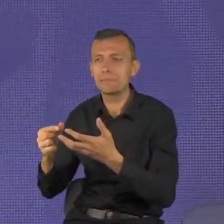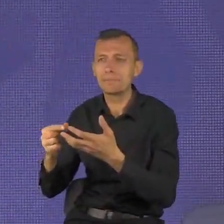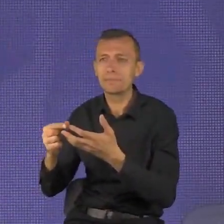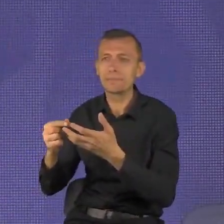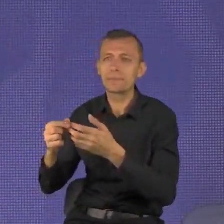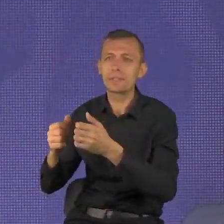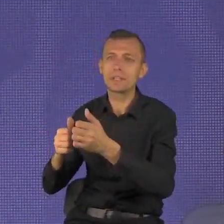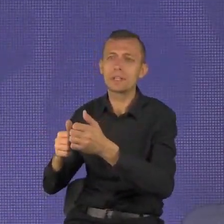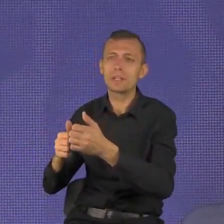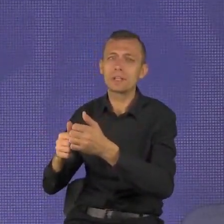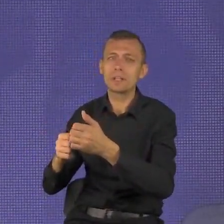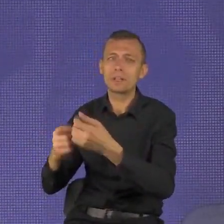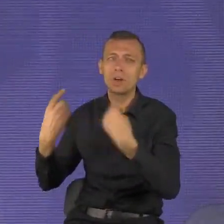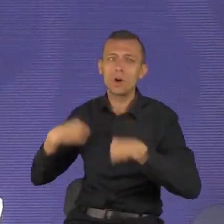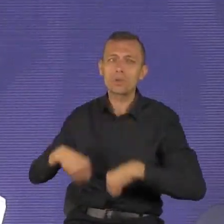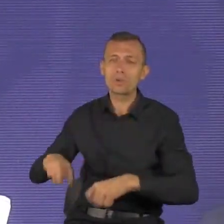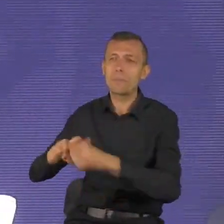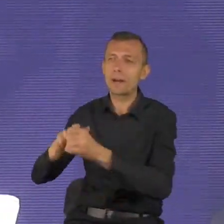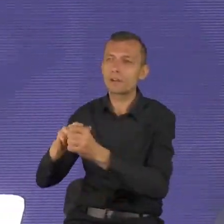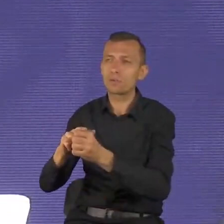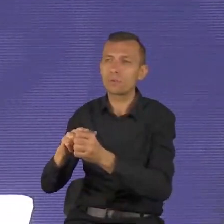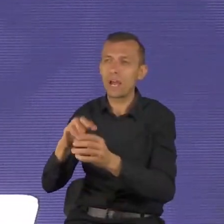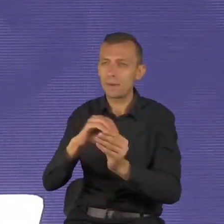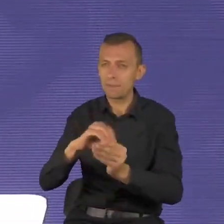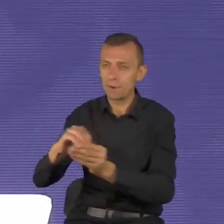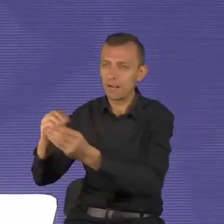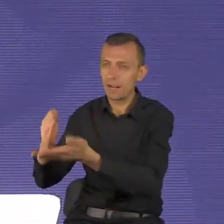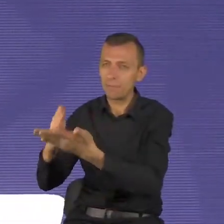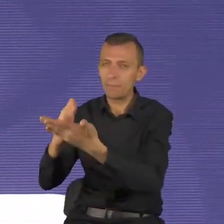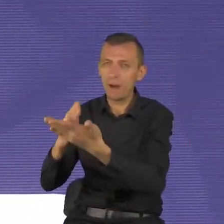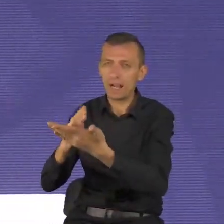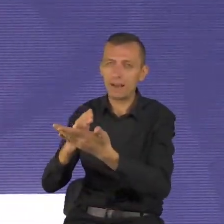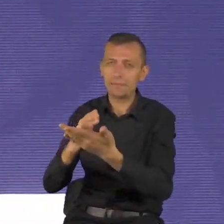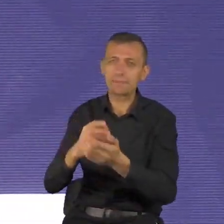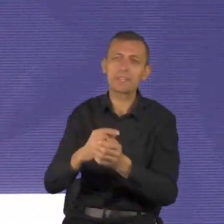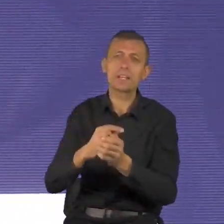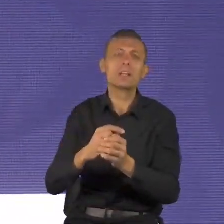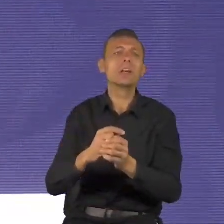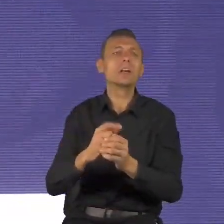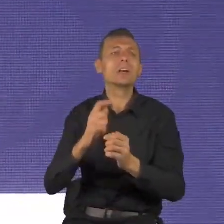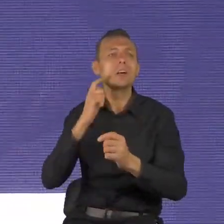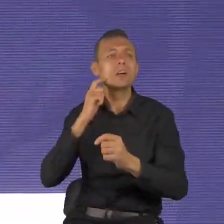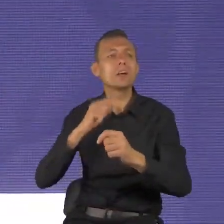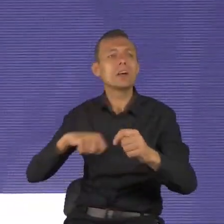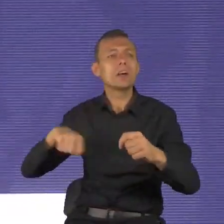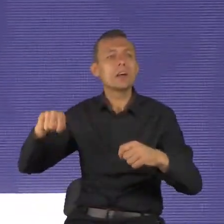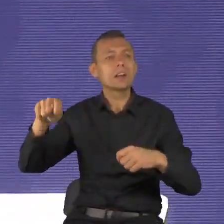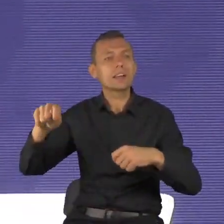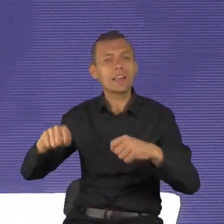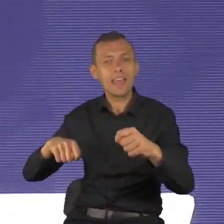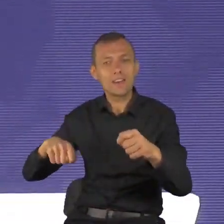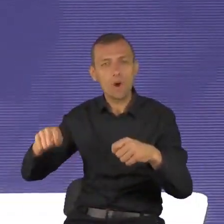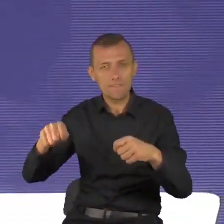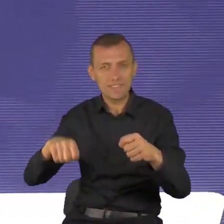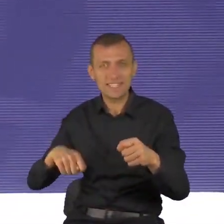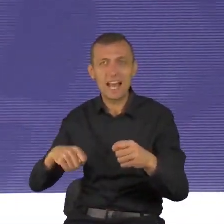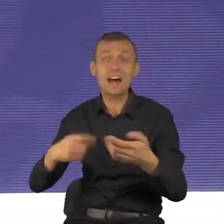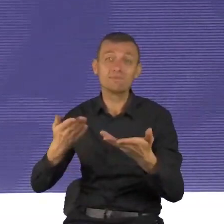własnej skórze, on wie, w którym momencie trzeba zwolnić, w którym momencie trzeba skręcić, żeby nie doszło do kolizji.